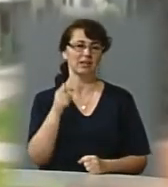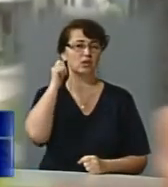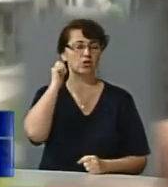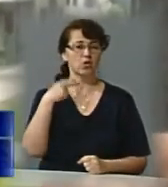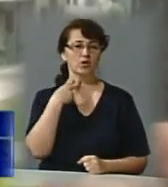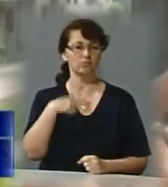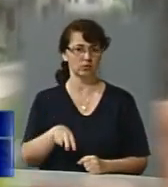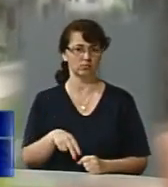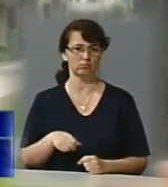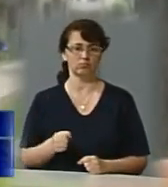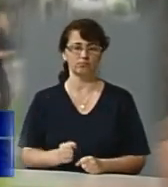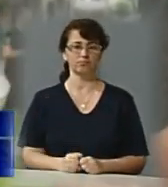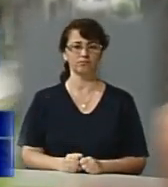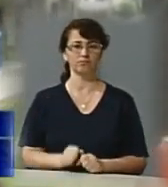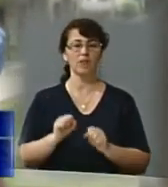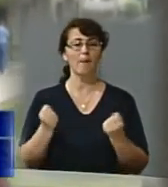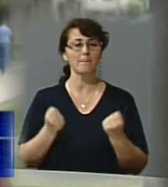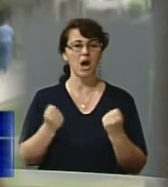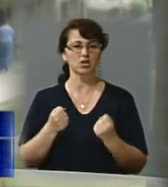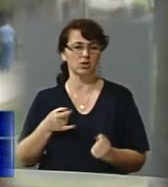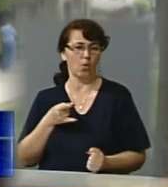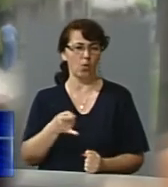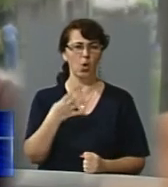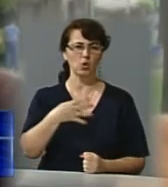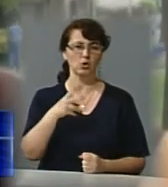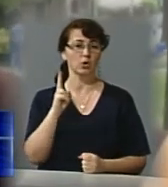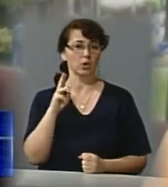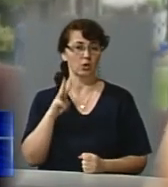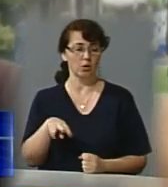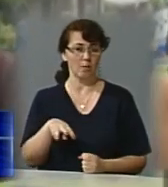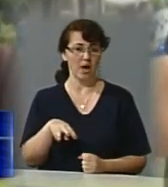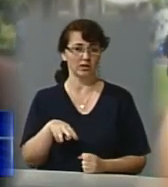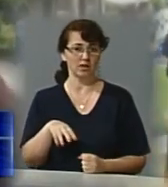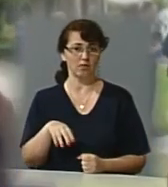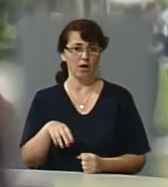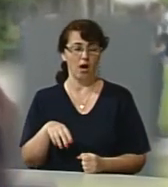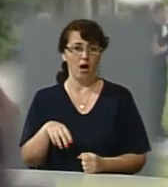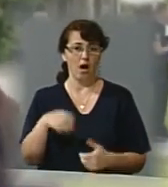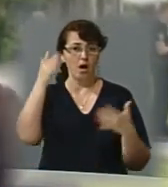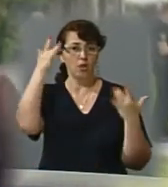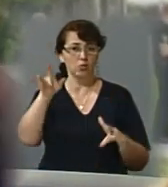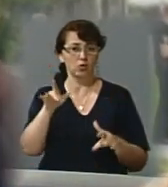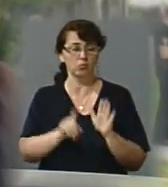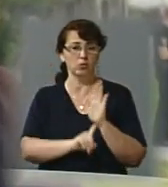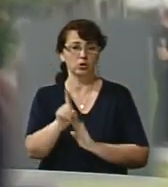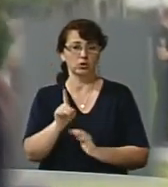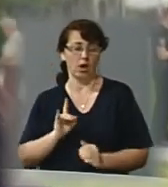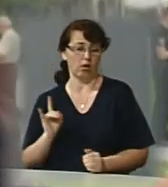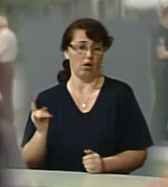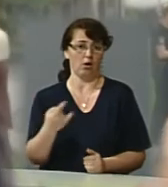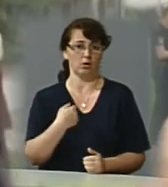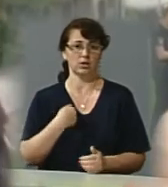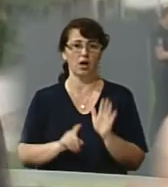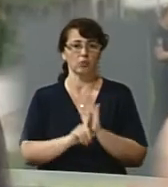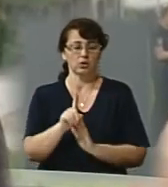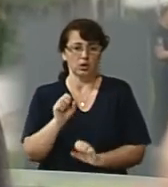Рухалася кілометрів 40 зі швидкістю, раптово переді мною починає автомобіль розвертатися. Я починаю турмозити,